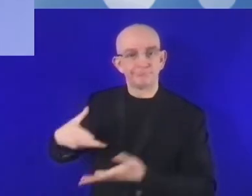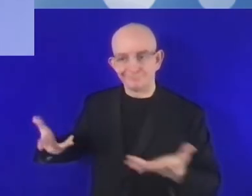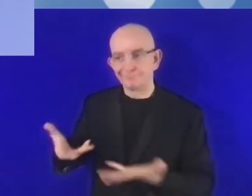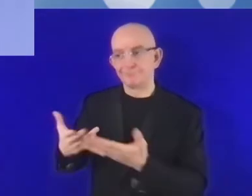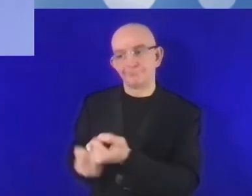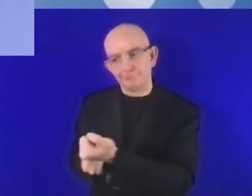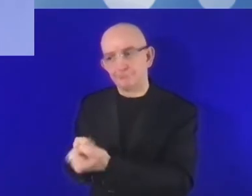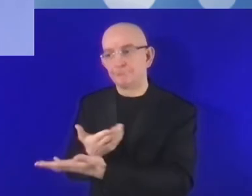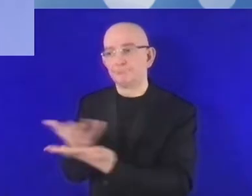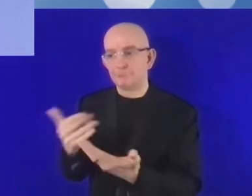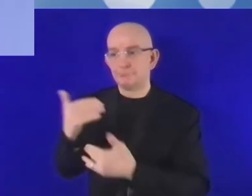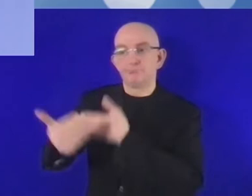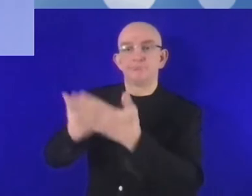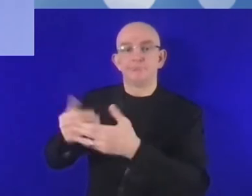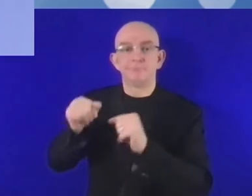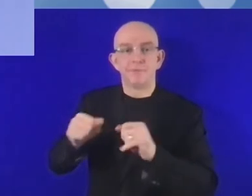wdrażać swoje pomysły.